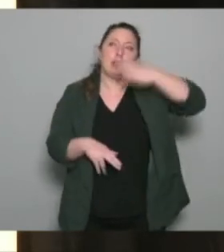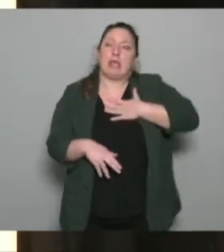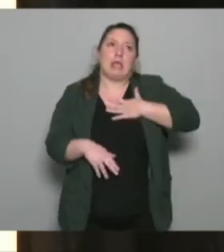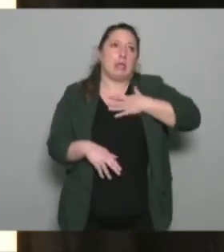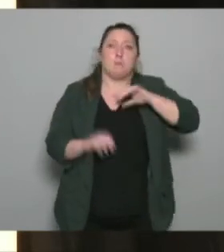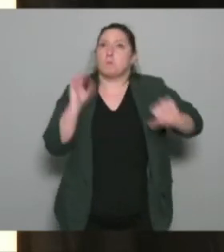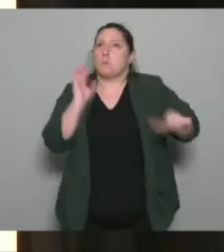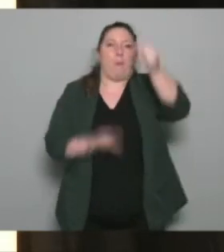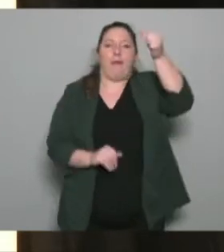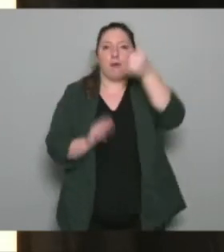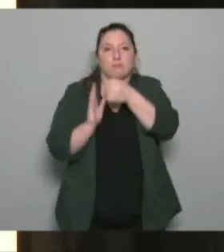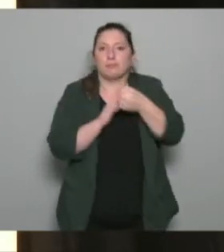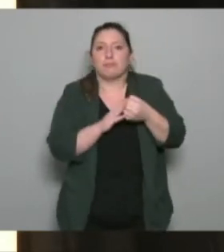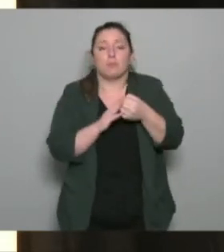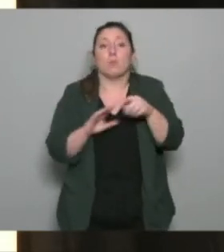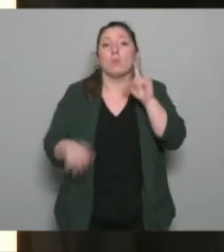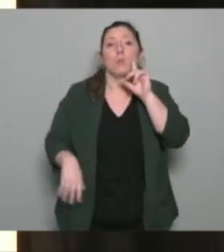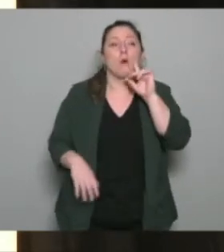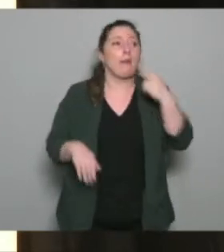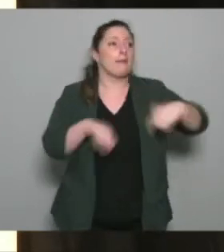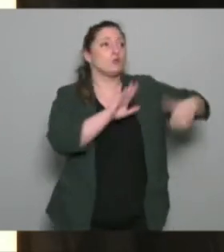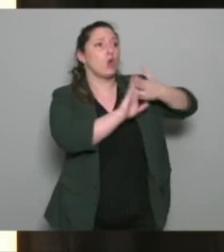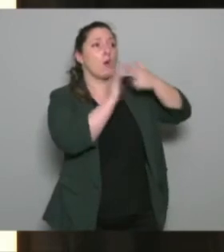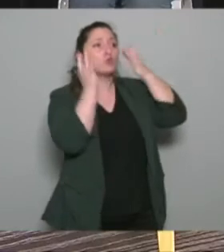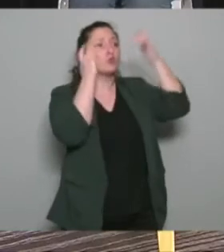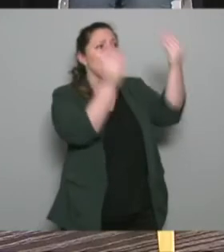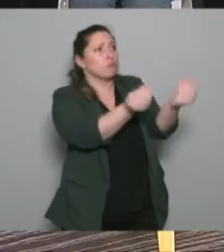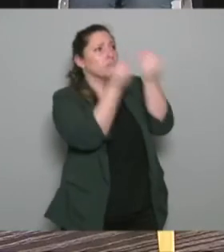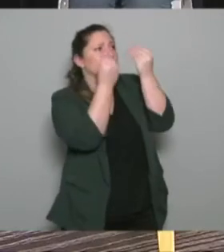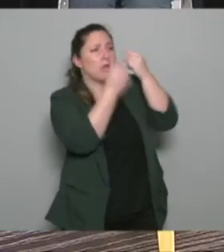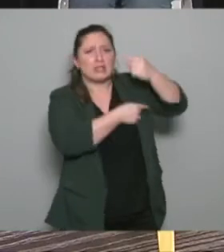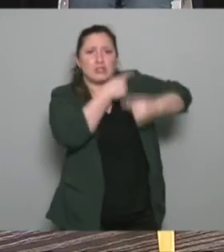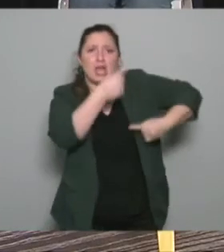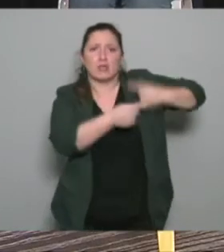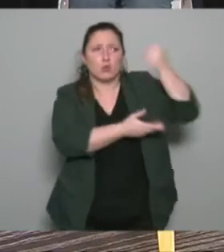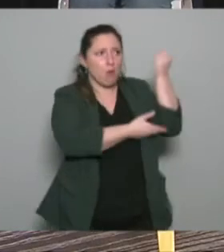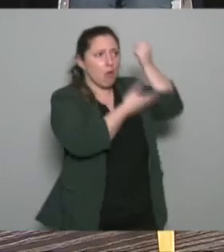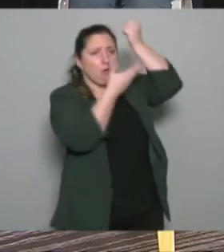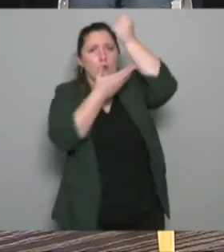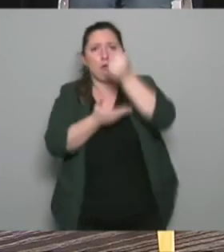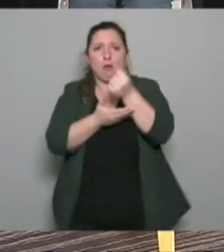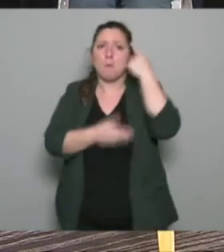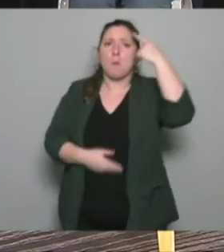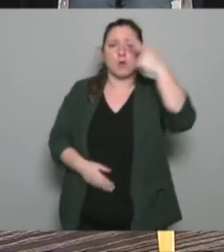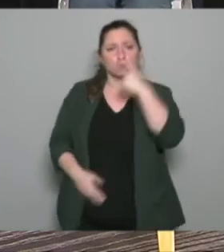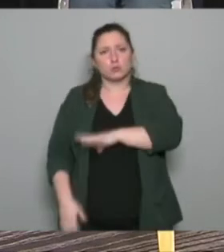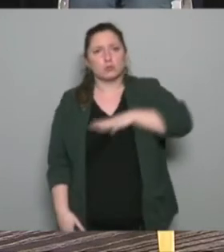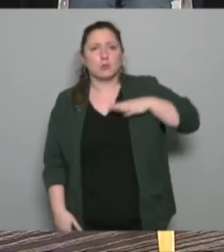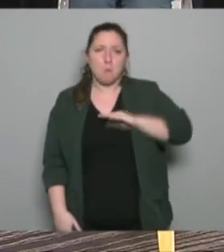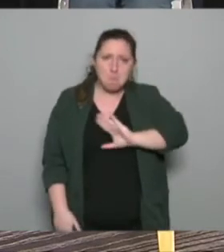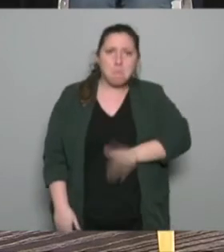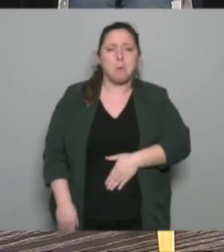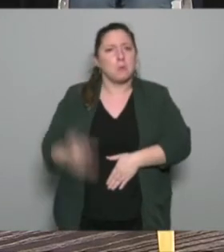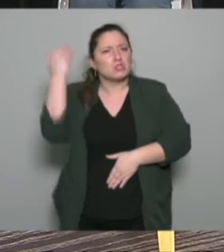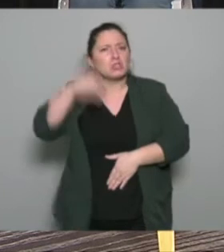normes avec lesquelles on a grandi qui nous viennent des cultures personnelles des cultures qui sont liées nos origines